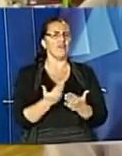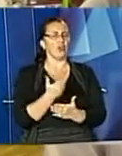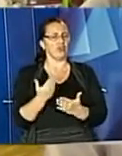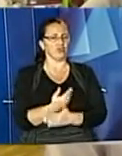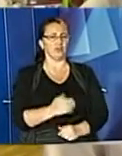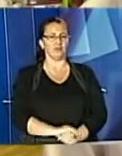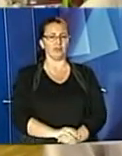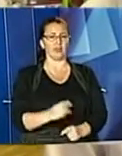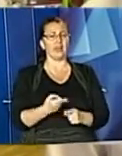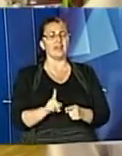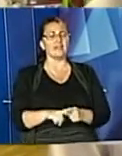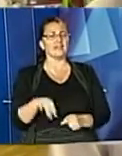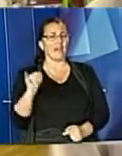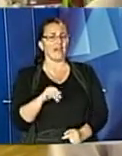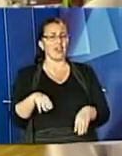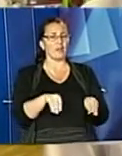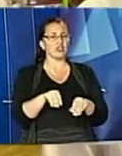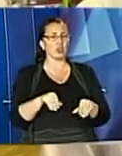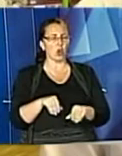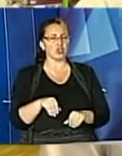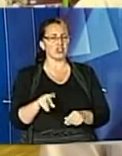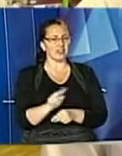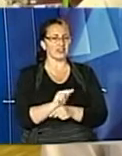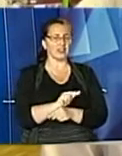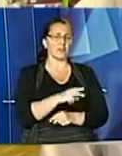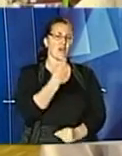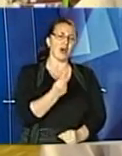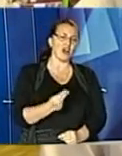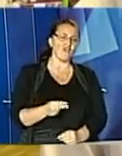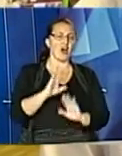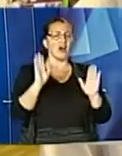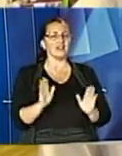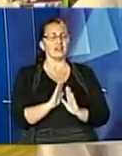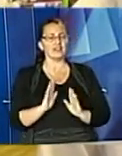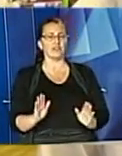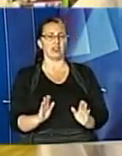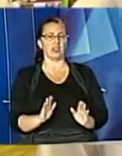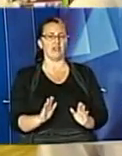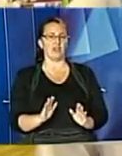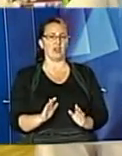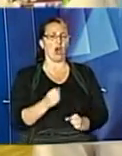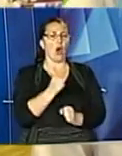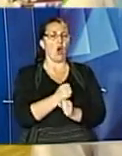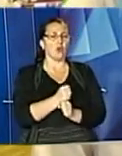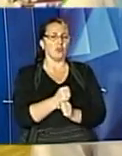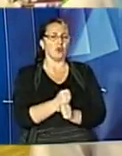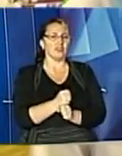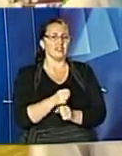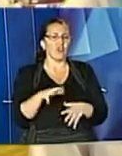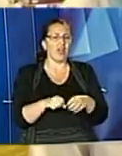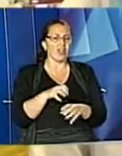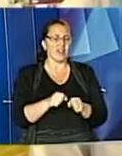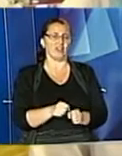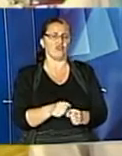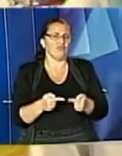пісочна терапія, це малювання, це співи, це робота з фолією, з глиною.